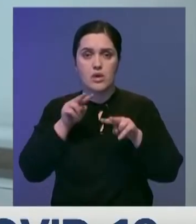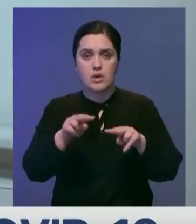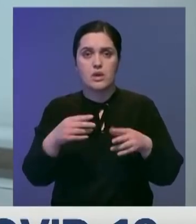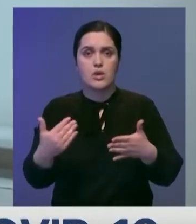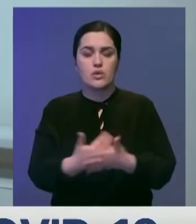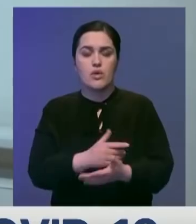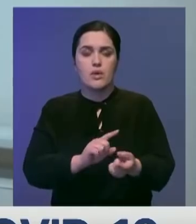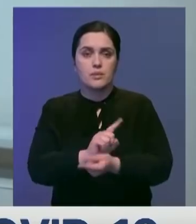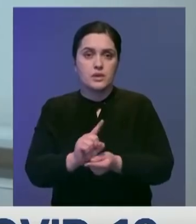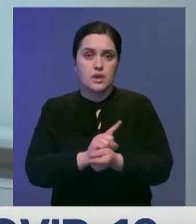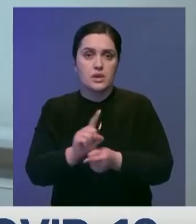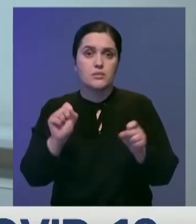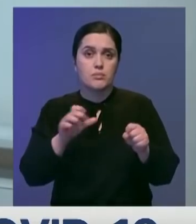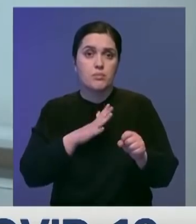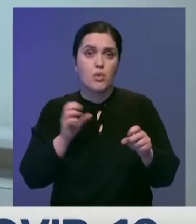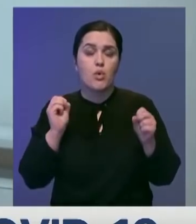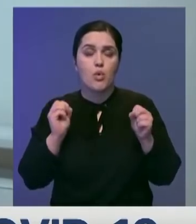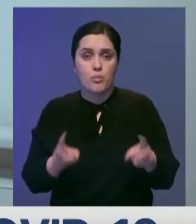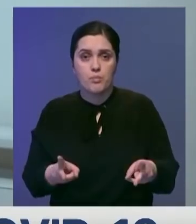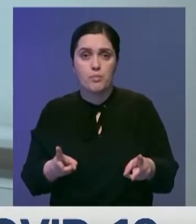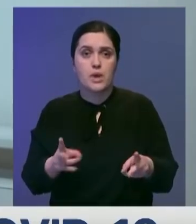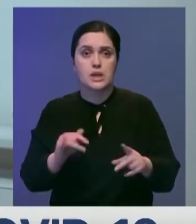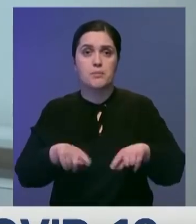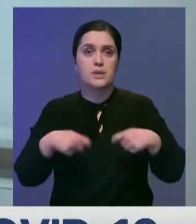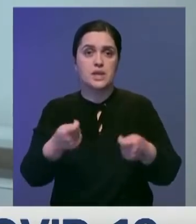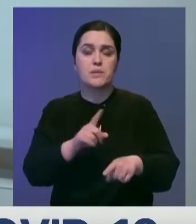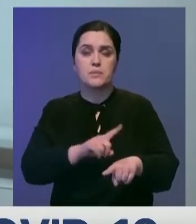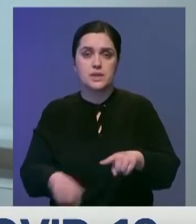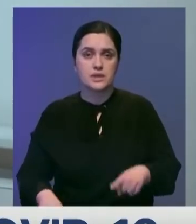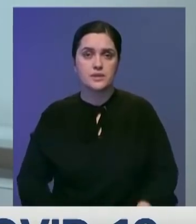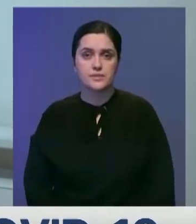новые мутации, которые могут быть более опасными и передаваться быстрее.